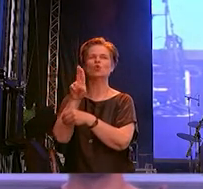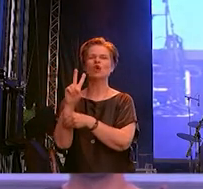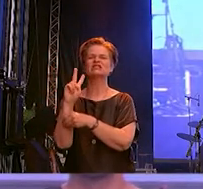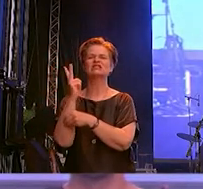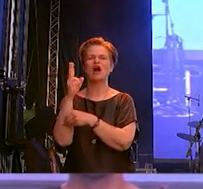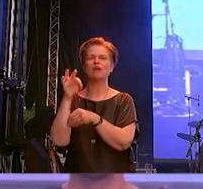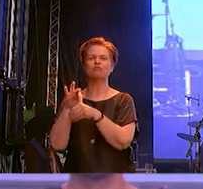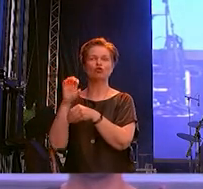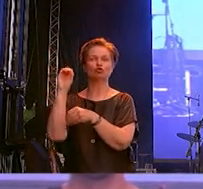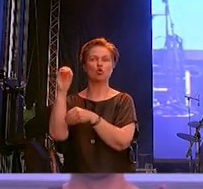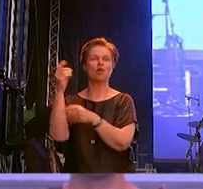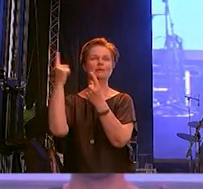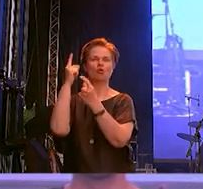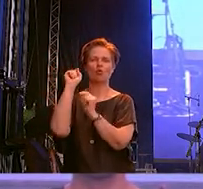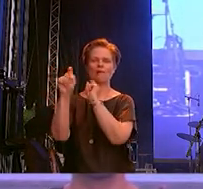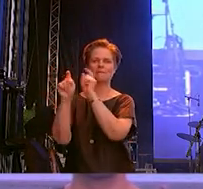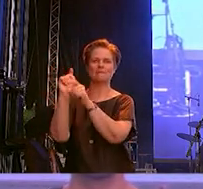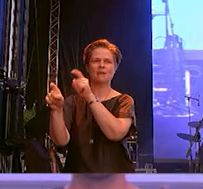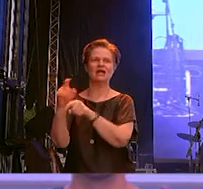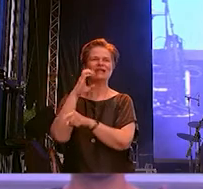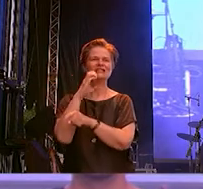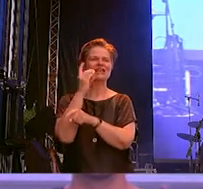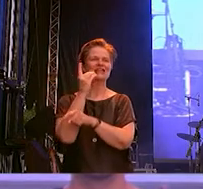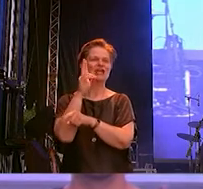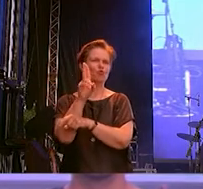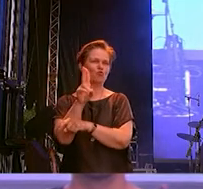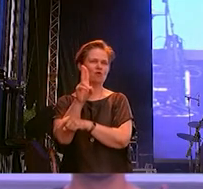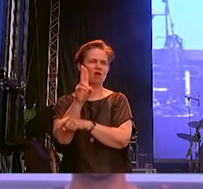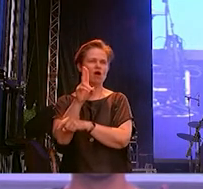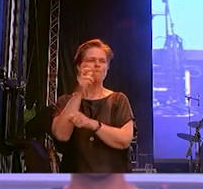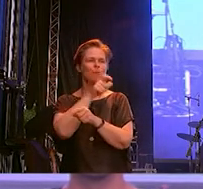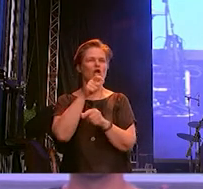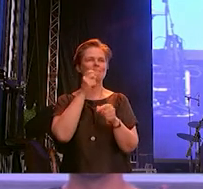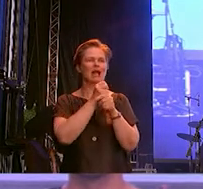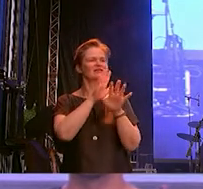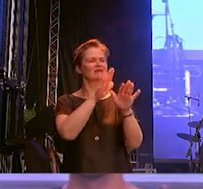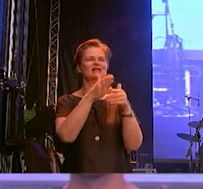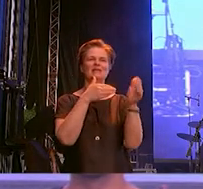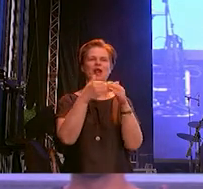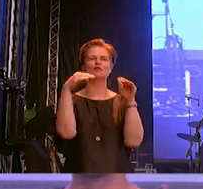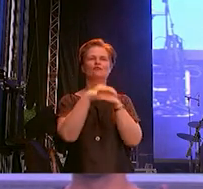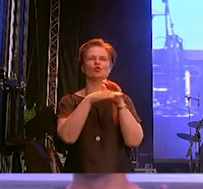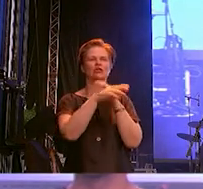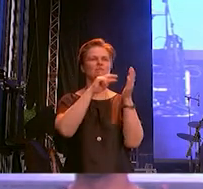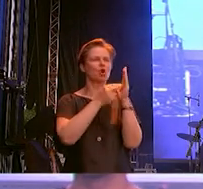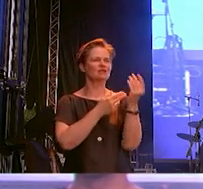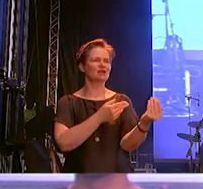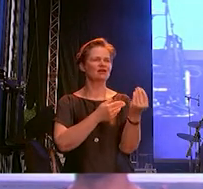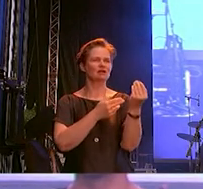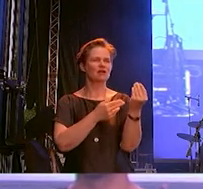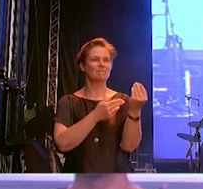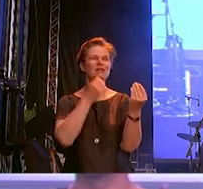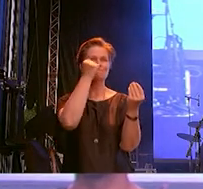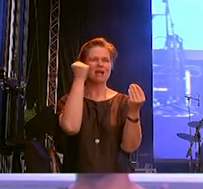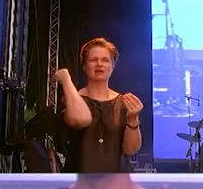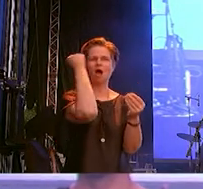.0 bedroht. Der CDU-Bürgermeister der Stadt Altena in NRW wird wegen seiner liberalen Flüchtlingspolitik mit einem Messer